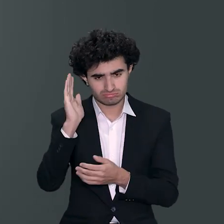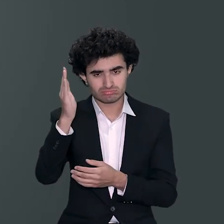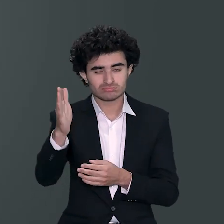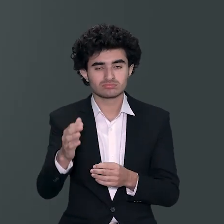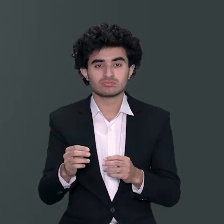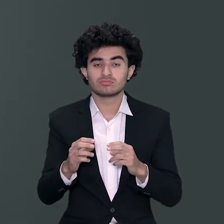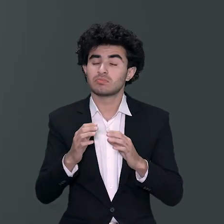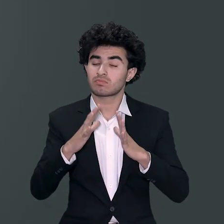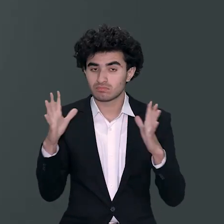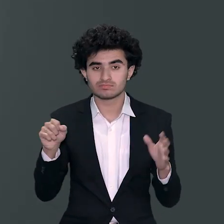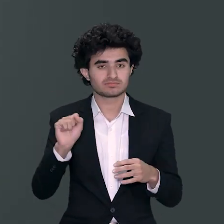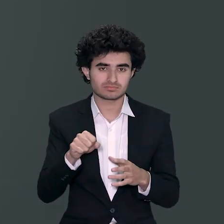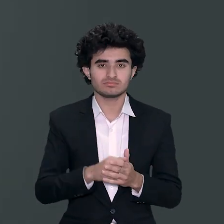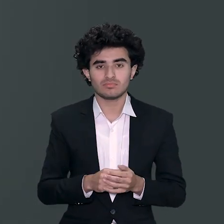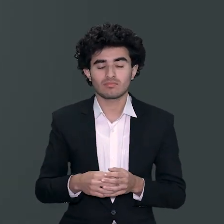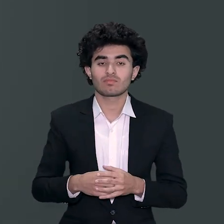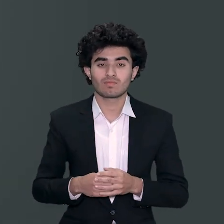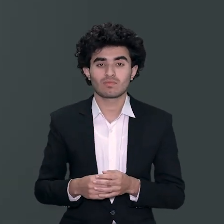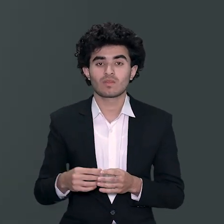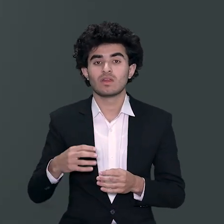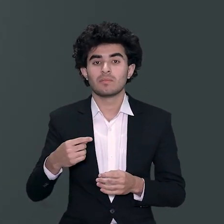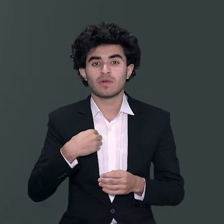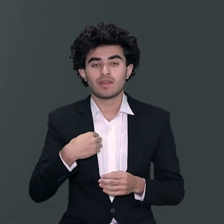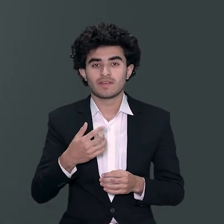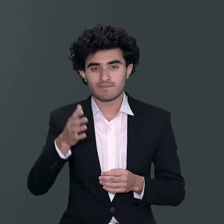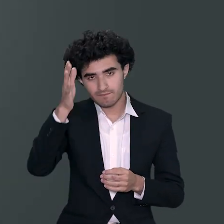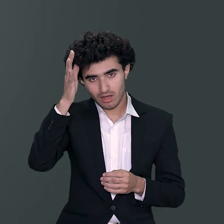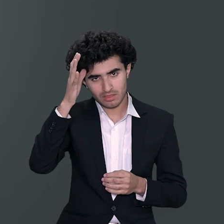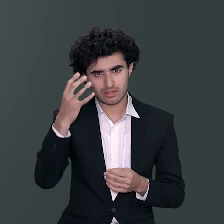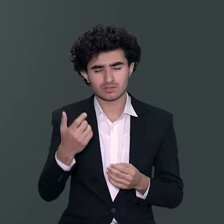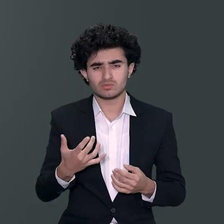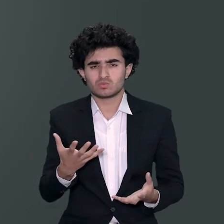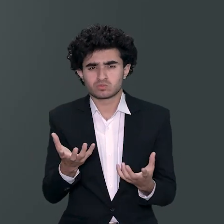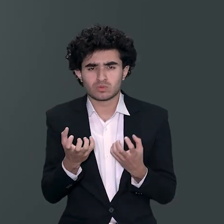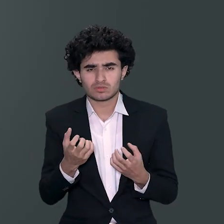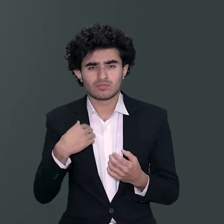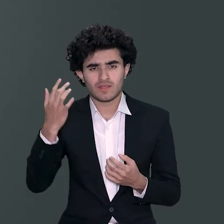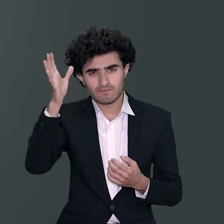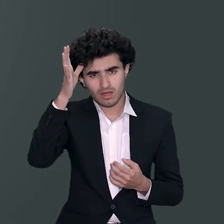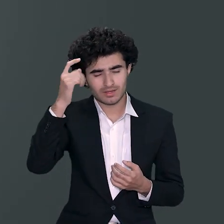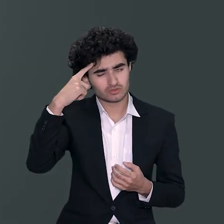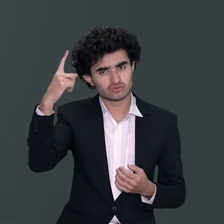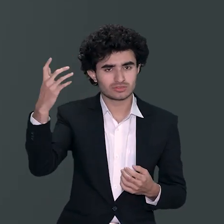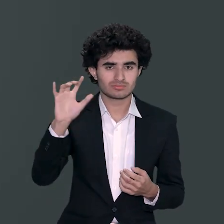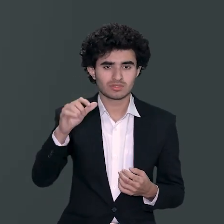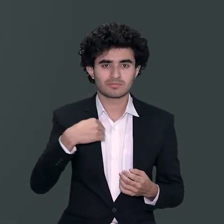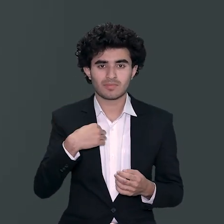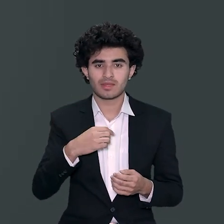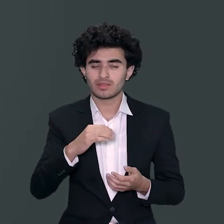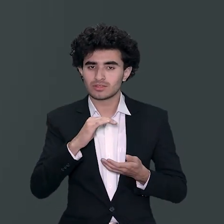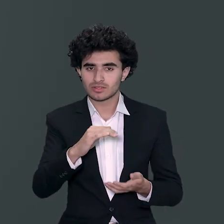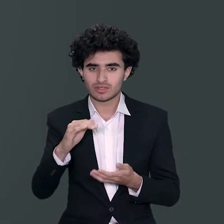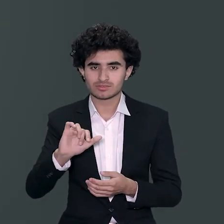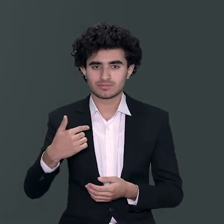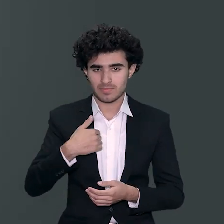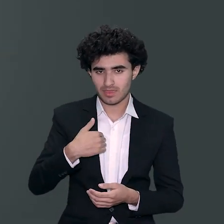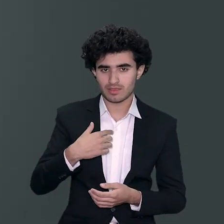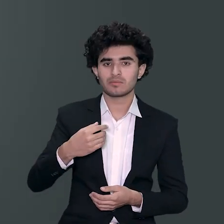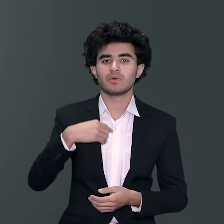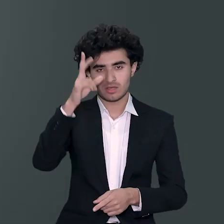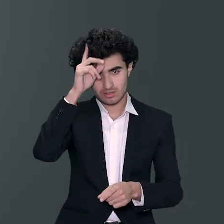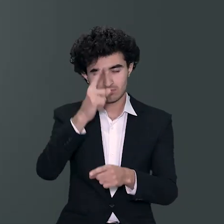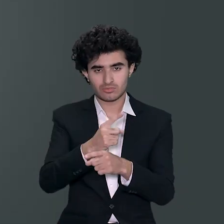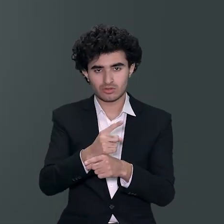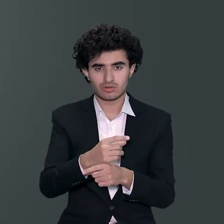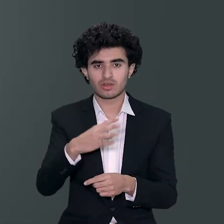میرے والد صاحب کی بڑی خواہش تھی کہ ہم سارے بہن بھائی اچھی یونیورسٹری سے پہنچیں اچھی تعلیم حاصل کریں کیونکہ ان کی اپنی جرنی